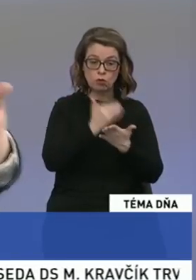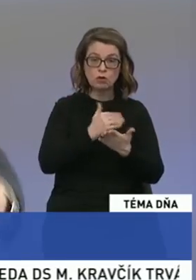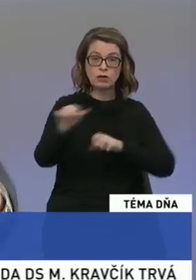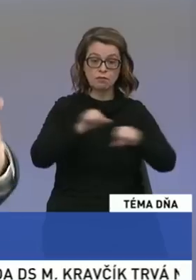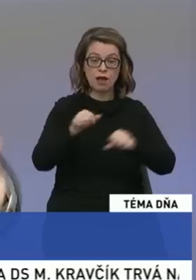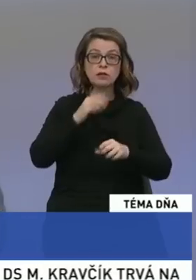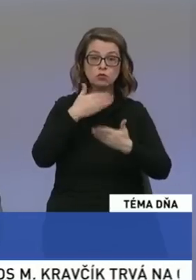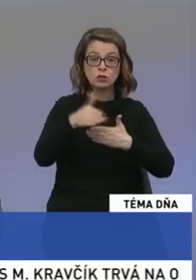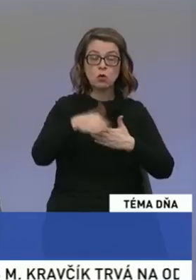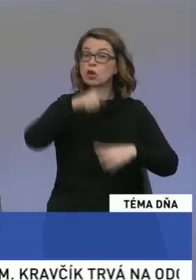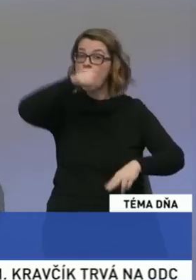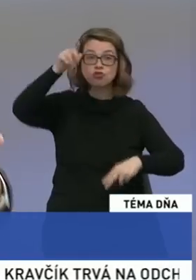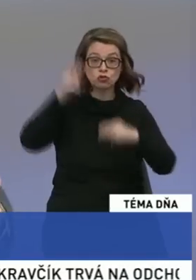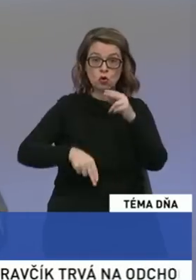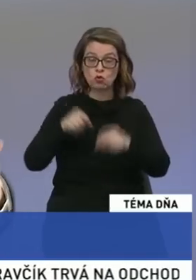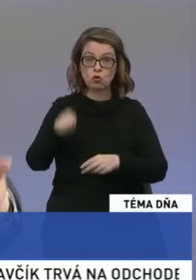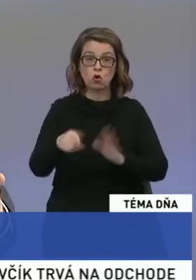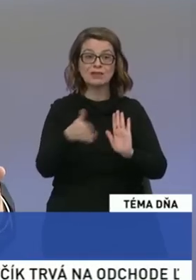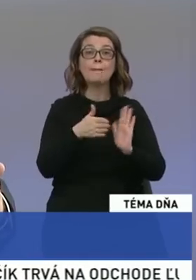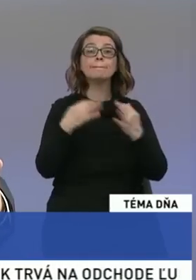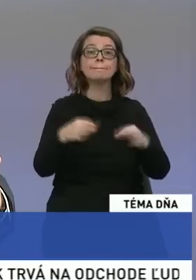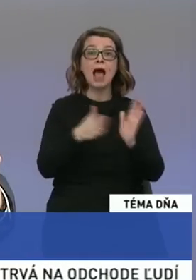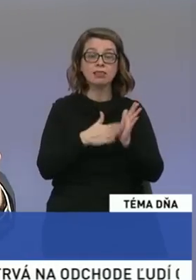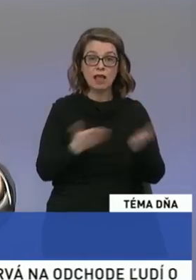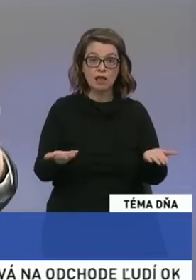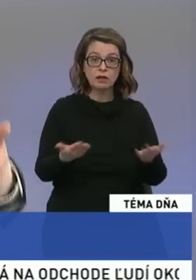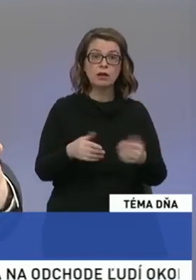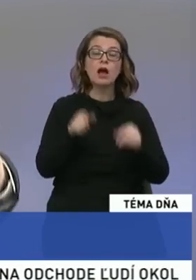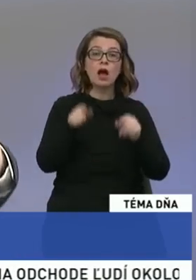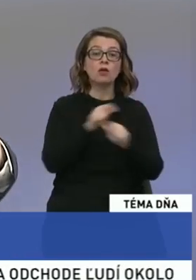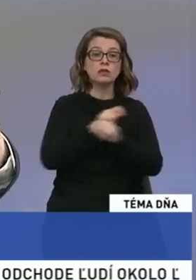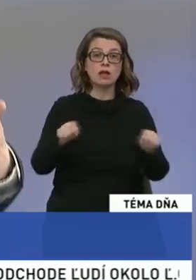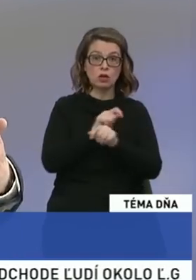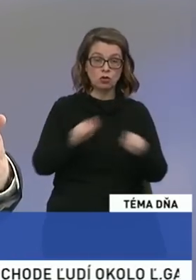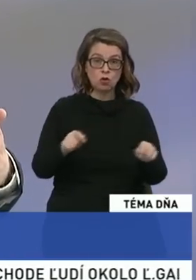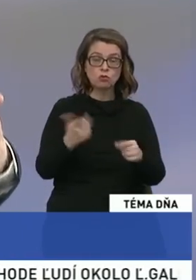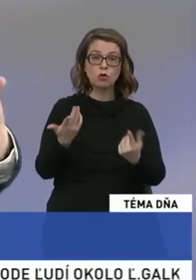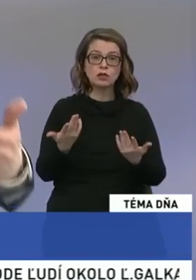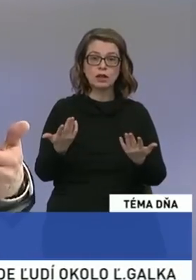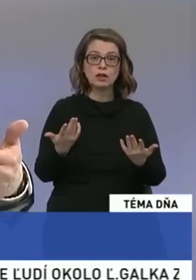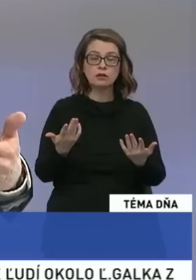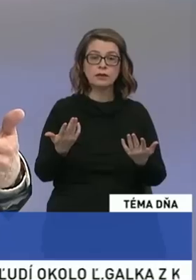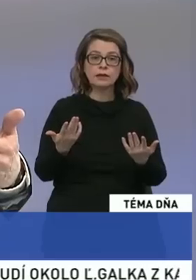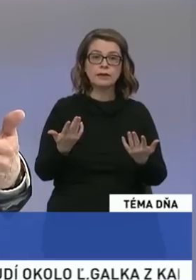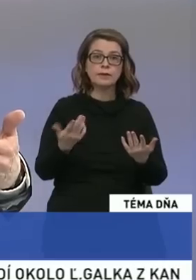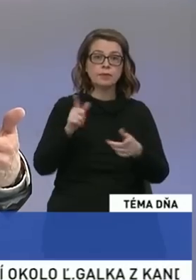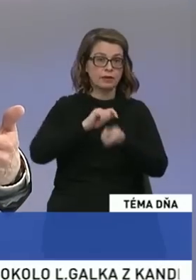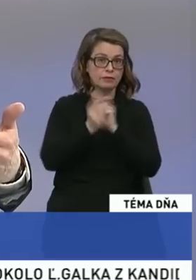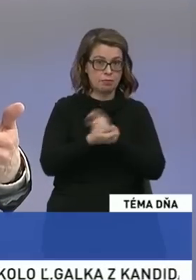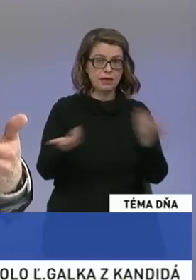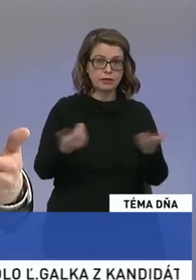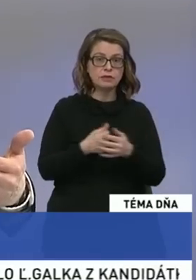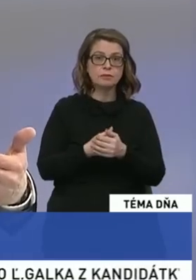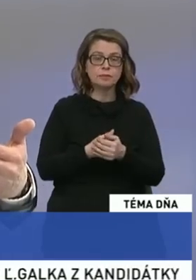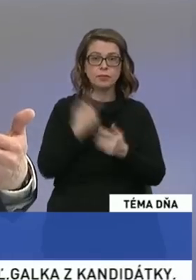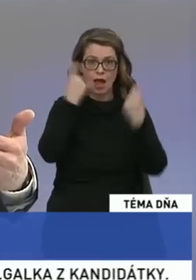A v rámci tohto svojho mandátu sa rozhodla vzhľadom na to, že prišli isté pozitívne výsledky v rámci